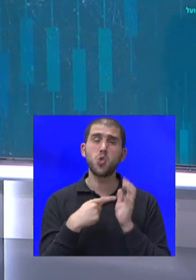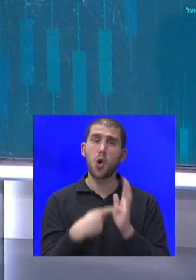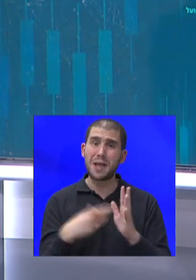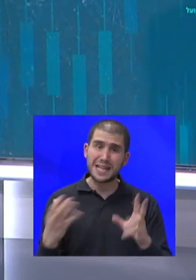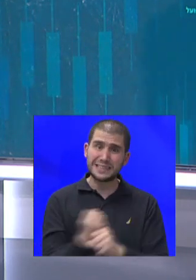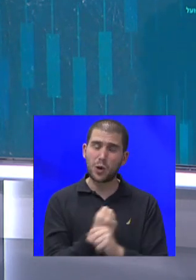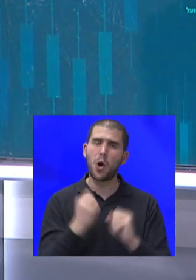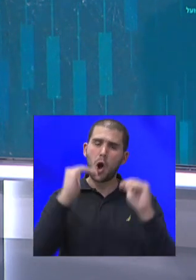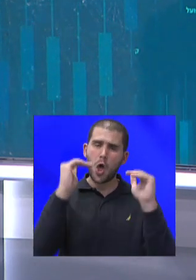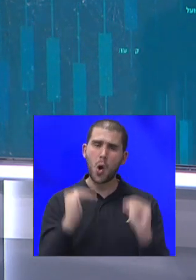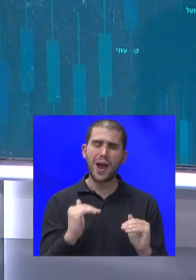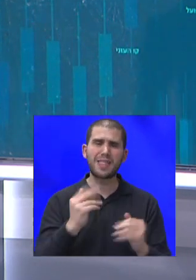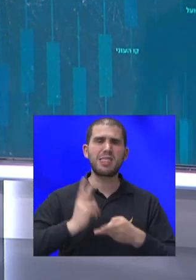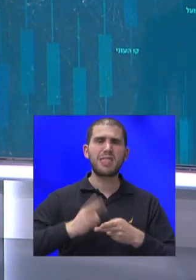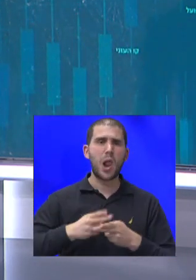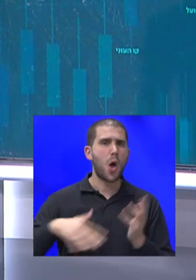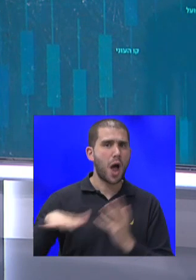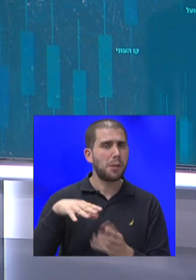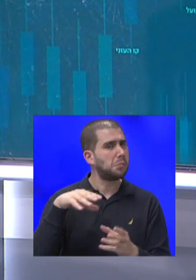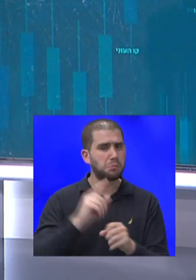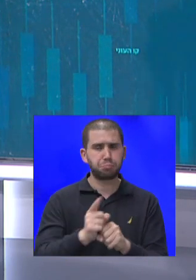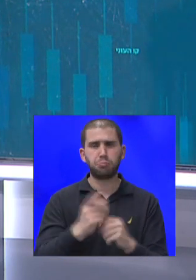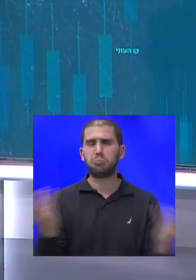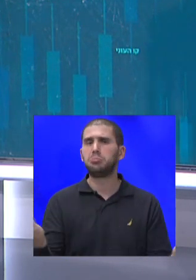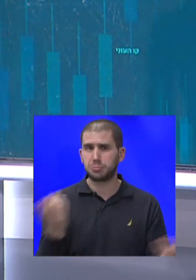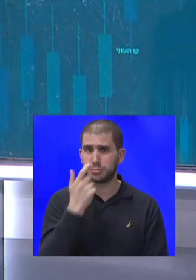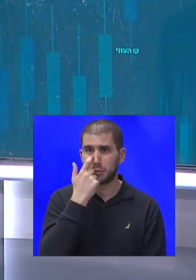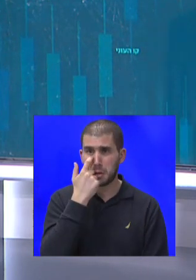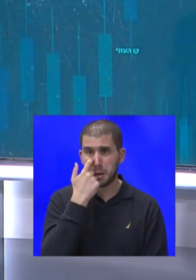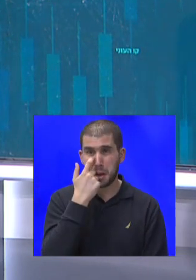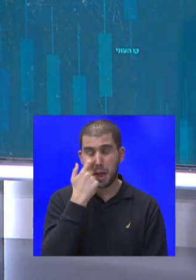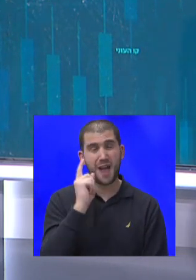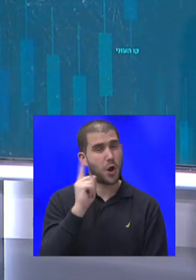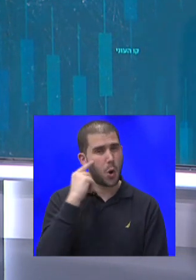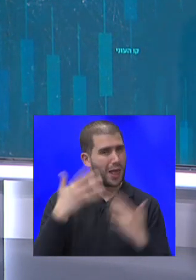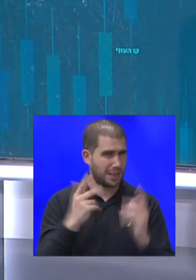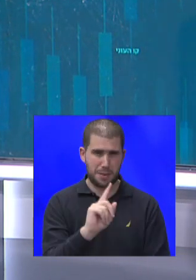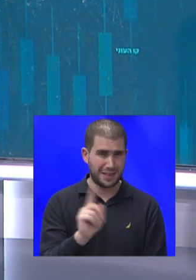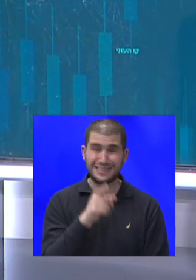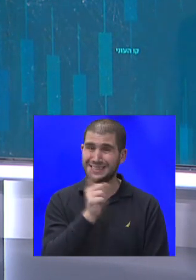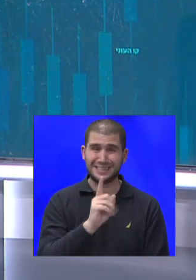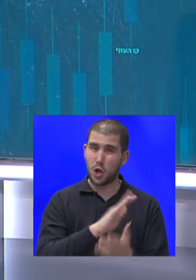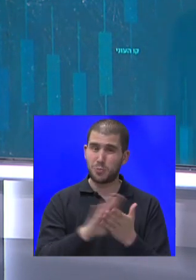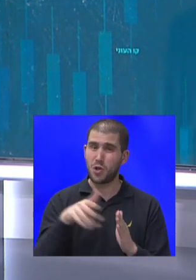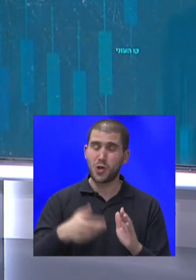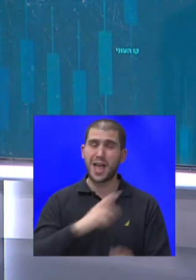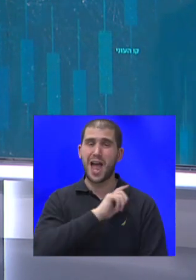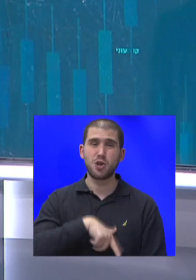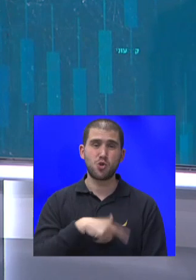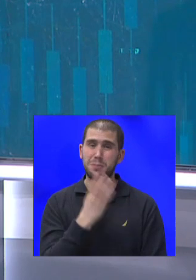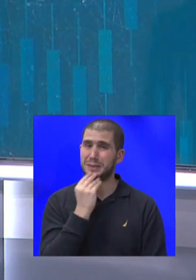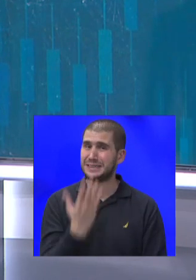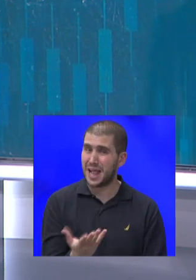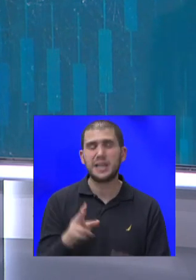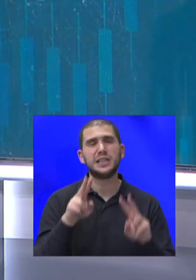התחלואה בהם בתוך כמה רגעים ממש. אבל אל תתבלבלו, זה לא פשוט להיות רשות מקומית בישראל. יש כאן לא פחות מ